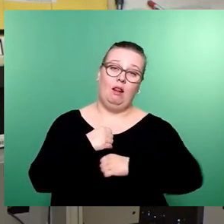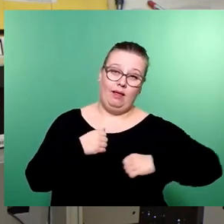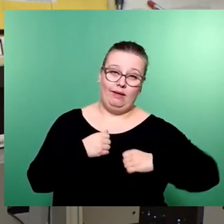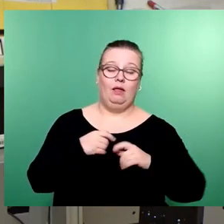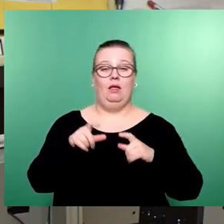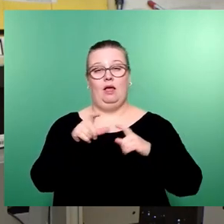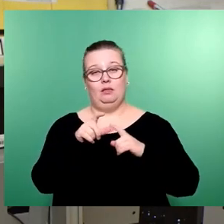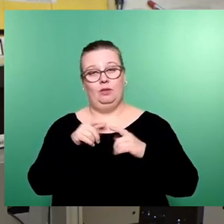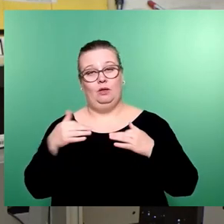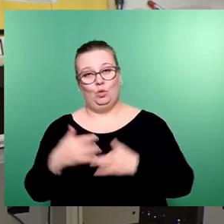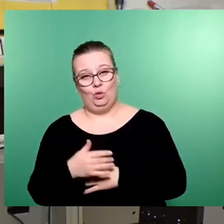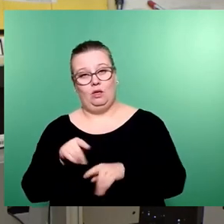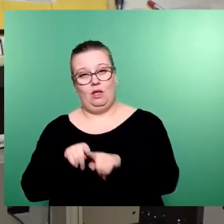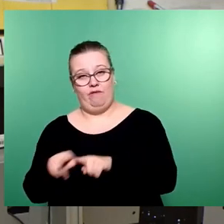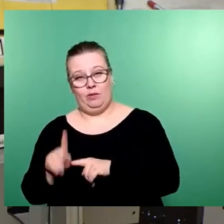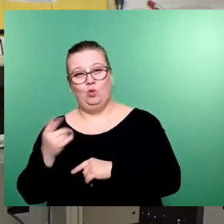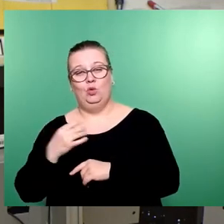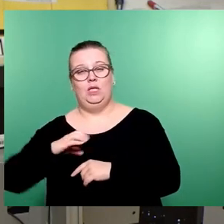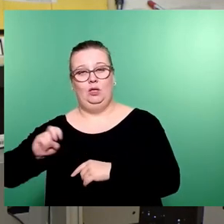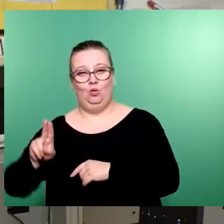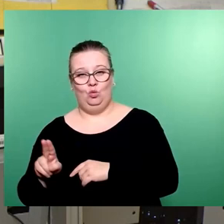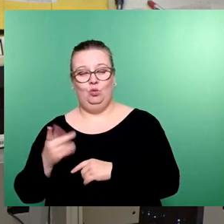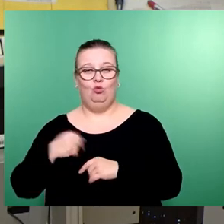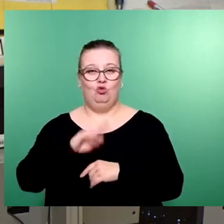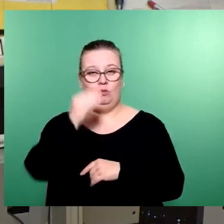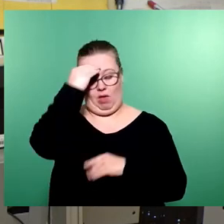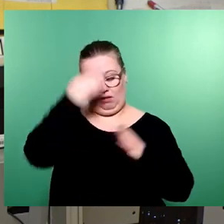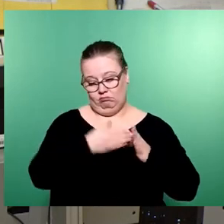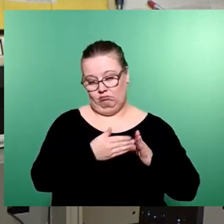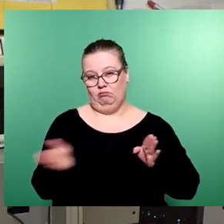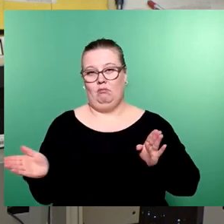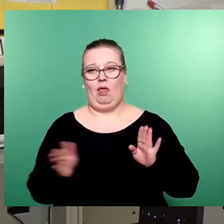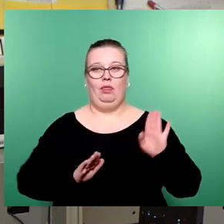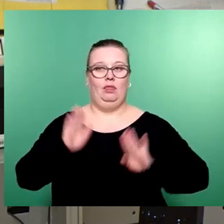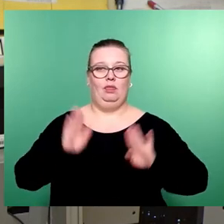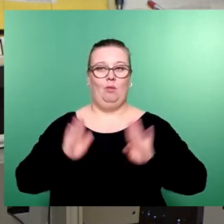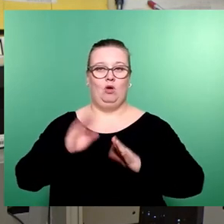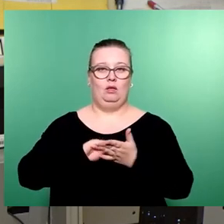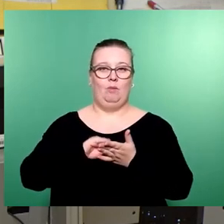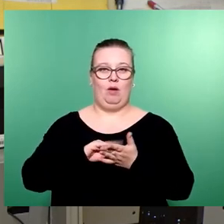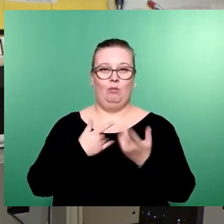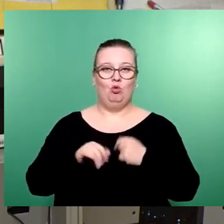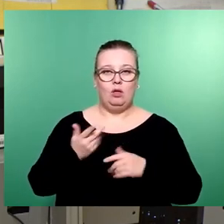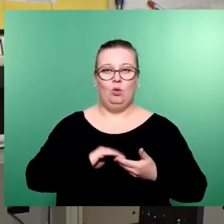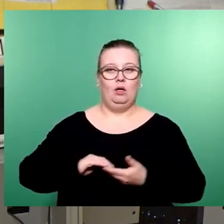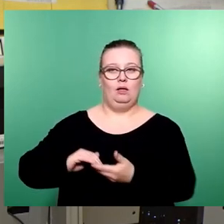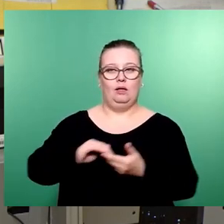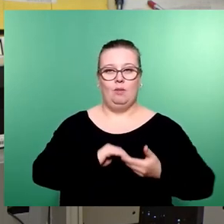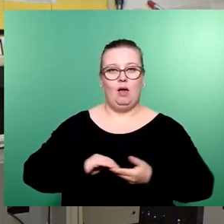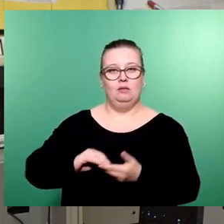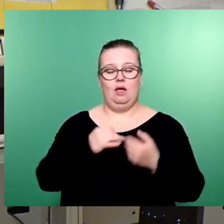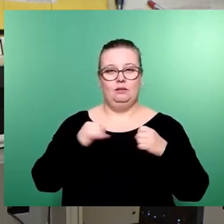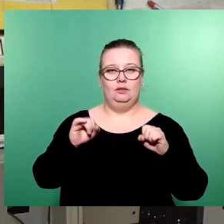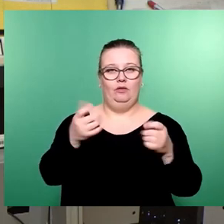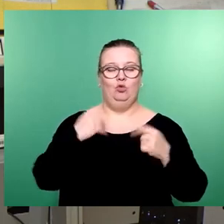SPD, Grüne, FDP und CDU. Und da sieht man ja schon, wie breit das demokratische Spektrum hier im Stadtrat ist, was gemeinsam aktiv und